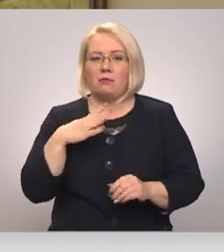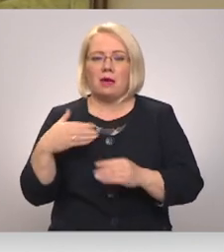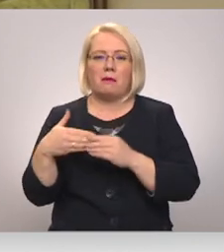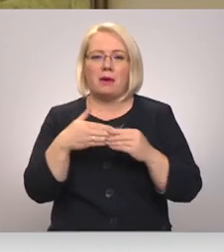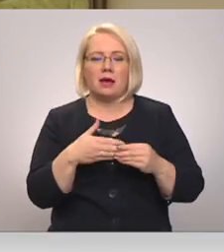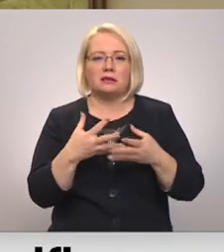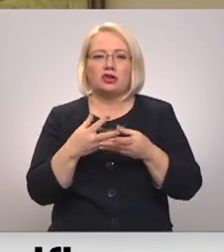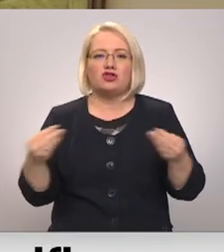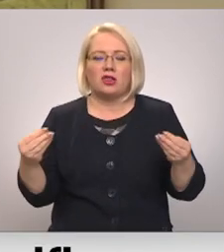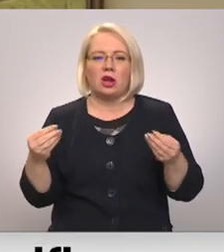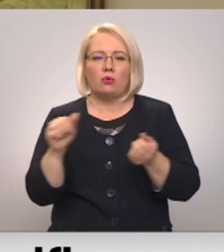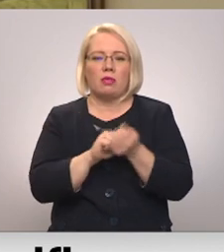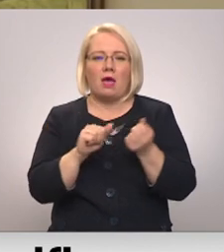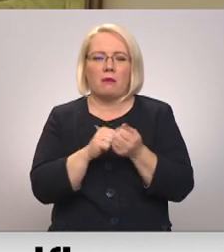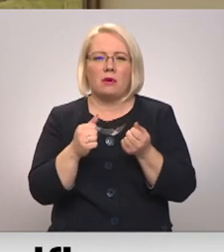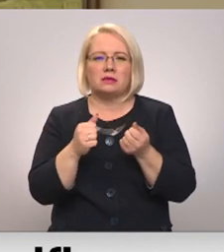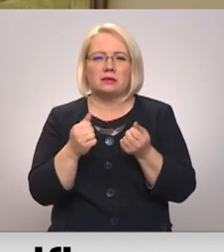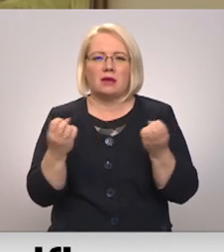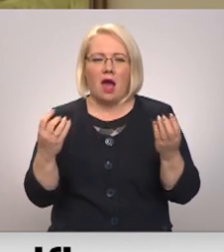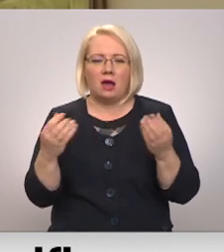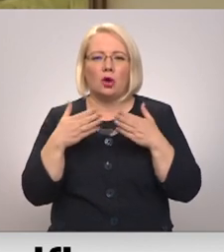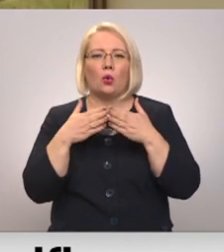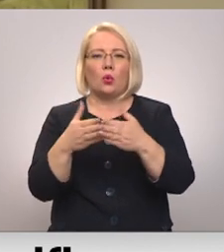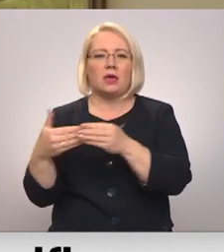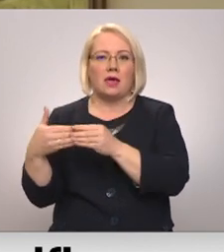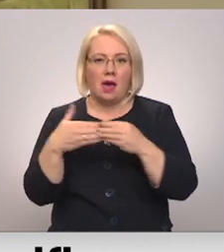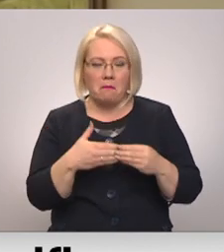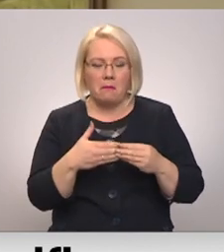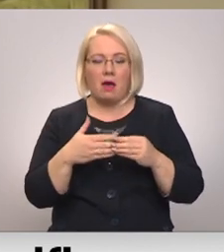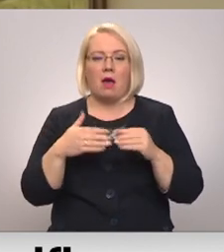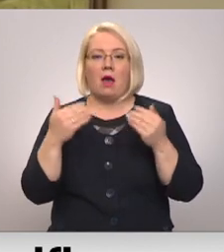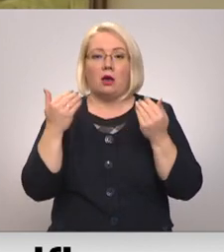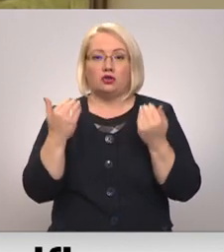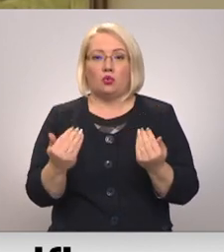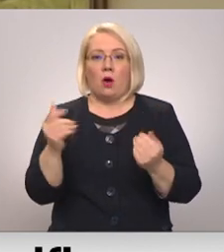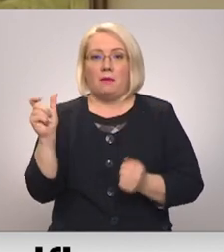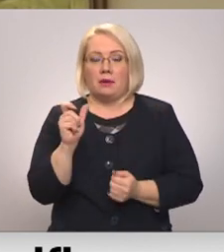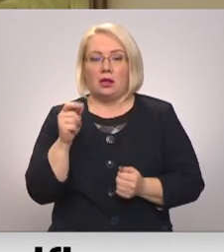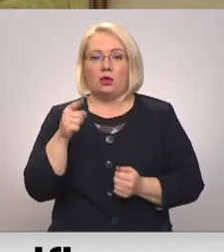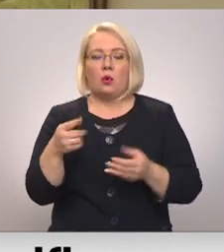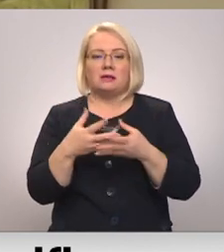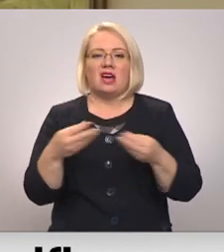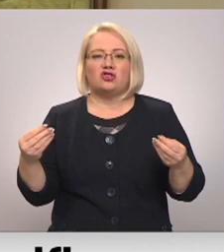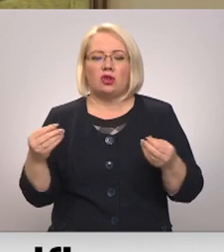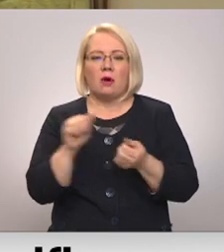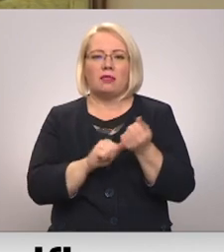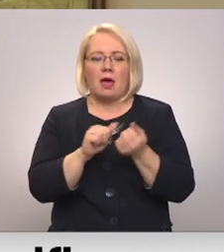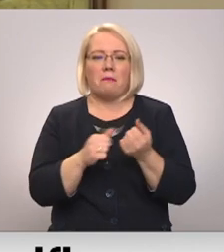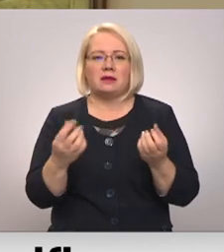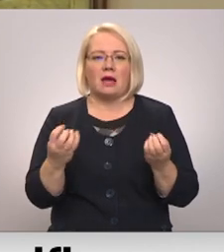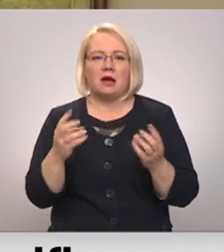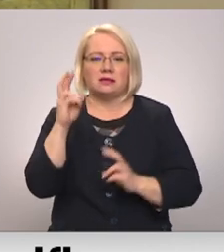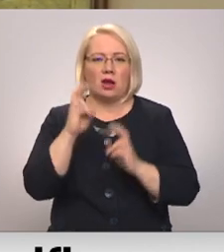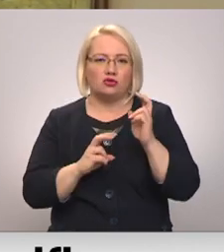sašķidrāto dabas gāze, tātad ar kuģiem. Savukārt šobrīd šo te sašķidrātās dabas gāzes ražotāji